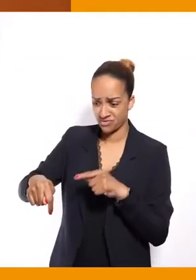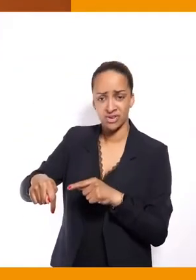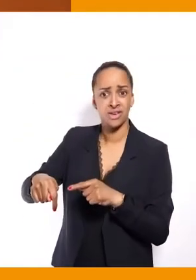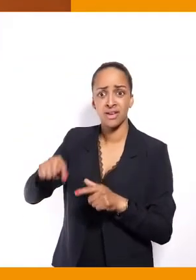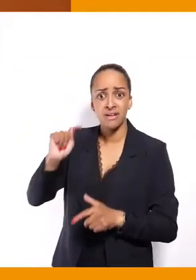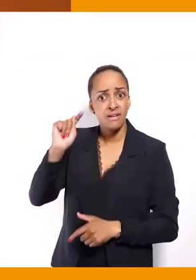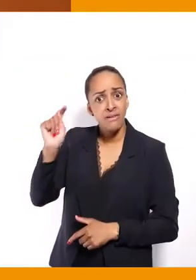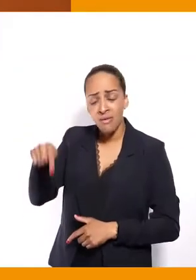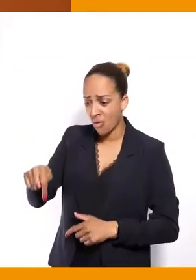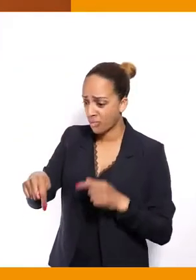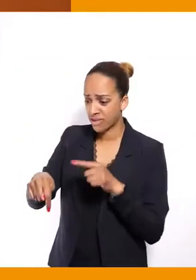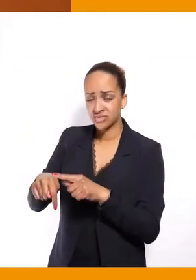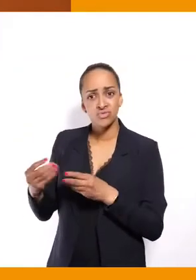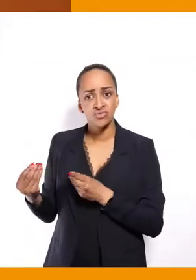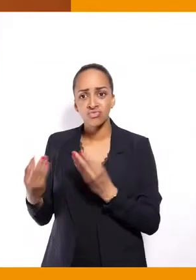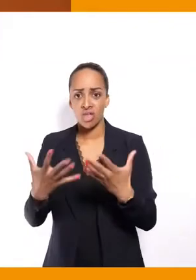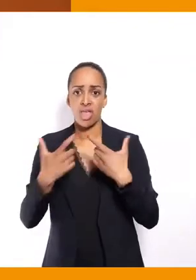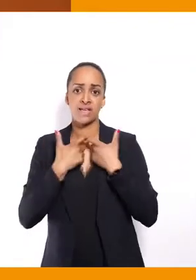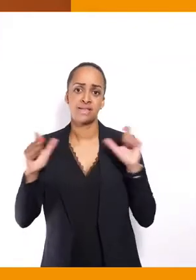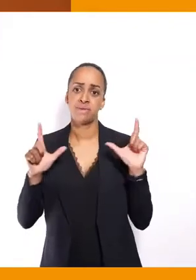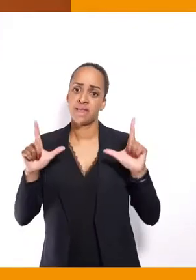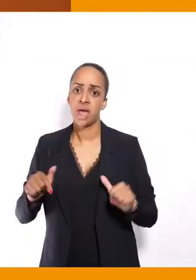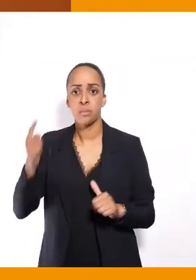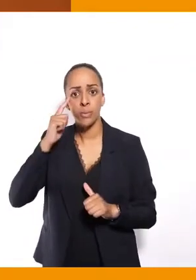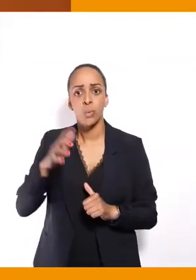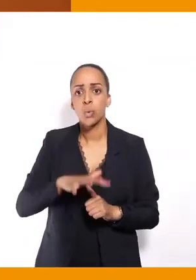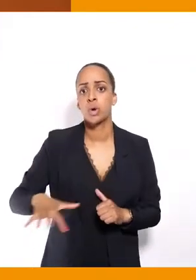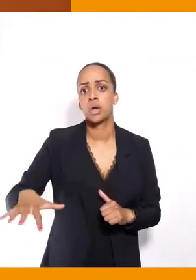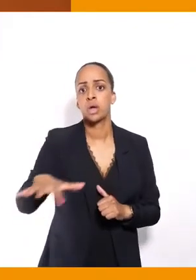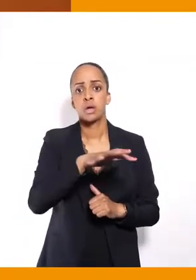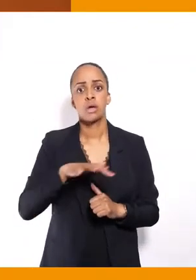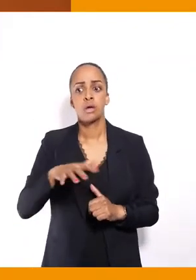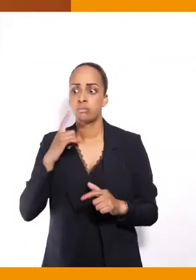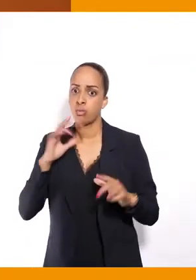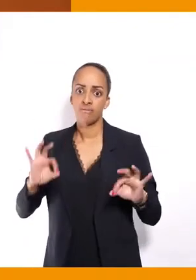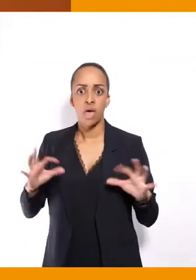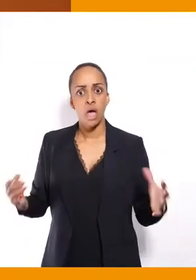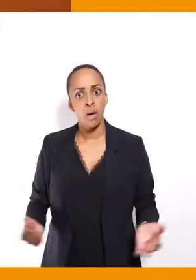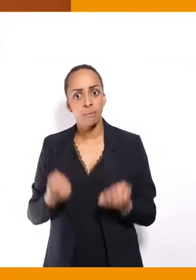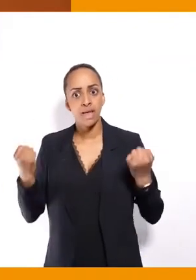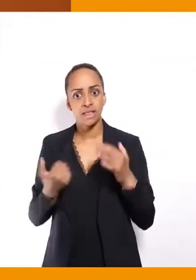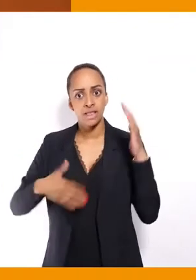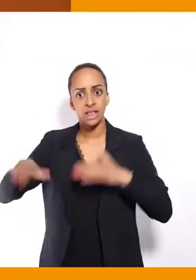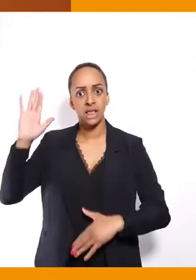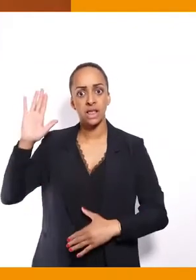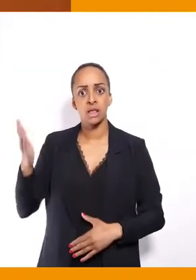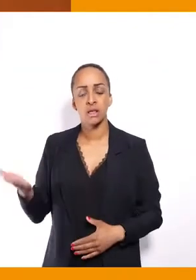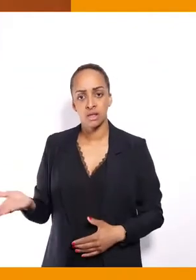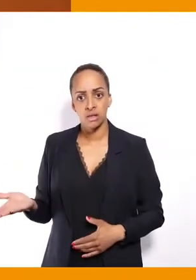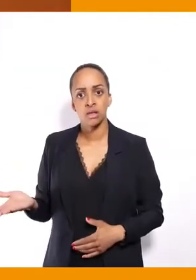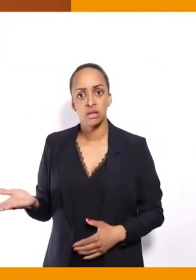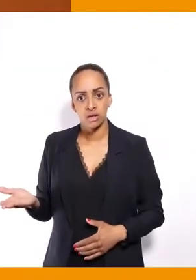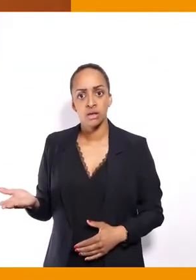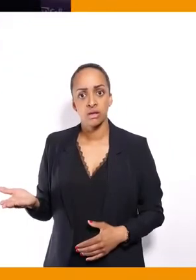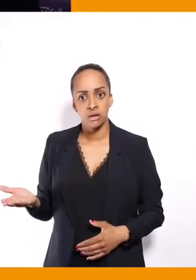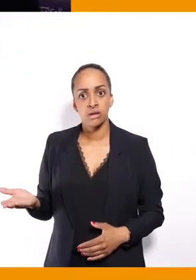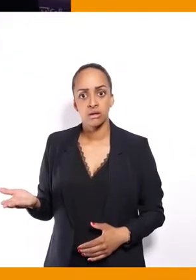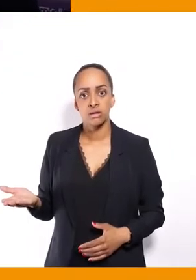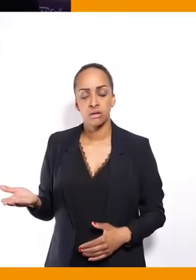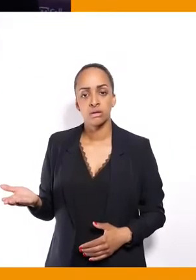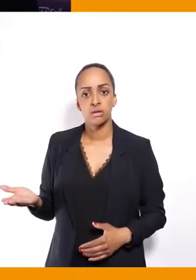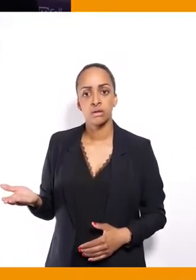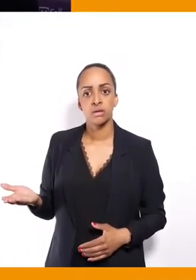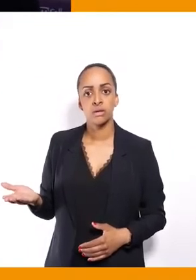mettre en place de'accessibilité nécessaire pour leur campagne électorale. Alors, il faut trouver le mécanisme. Est-ce que c'est au moment